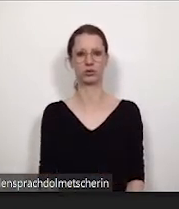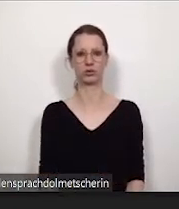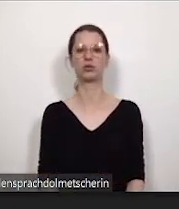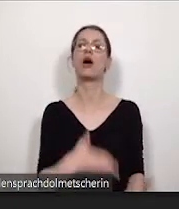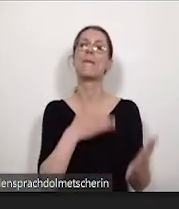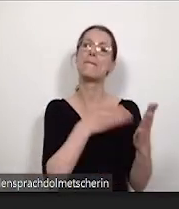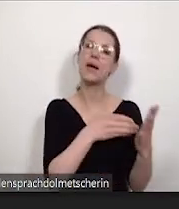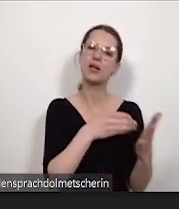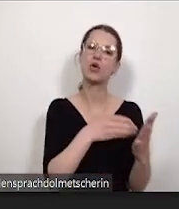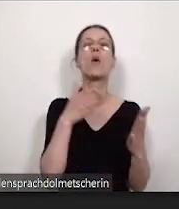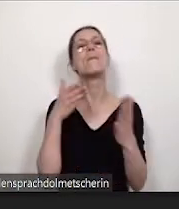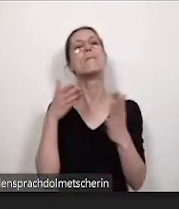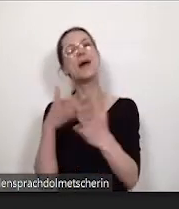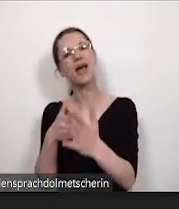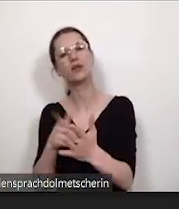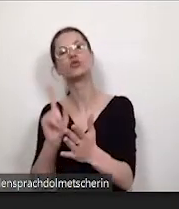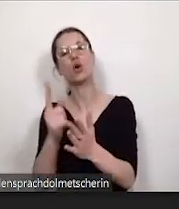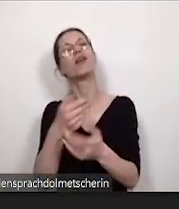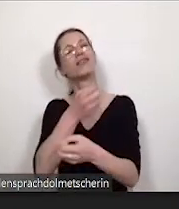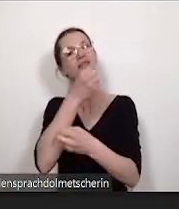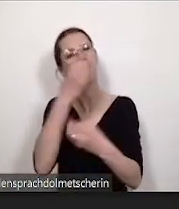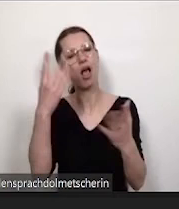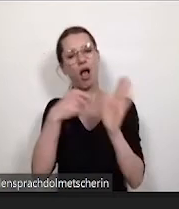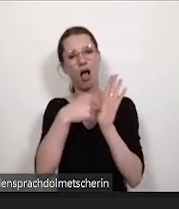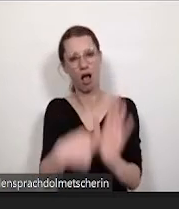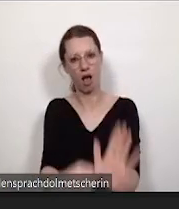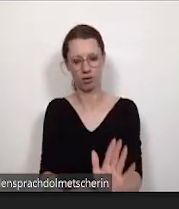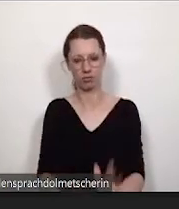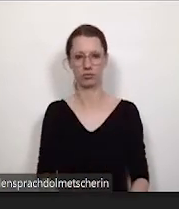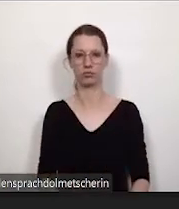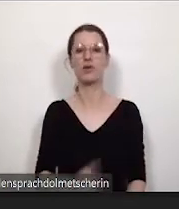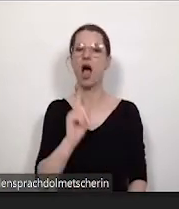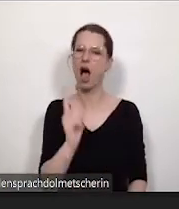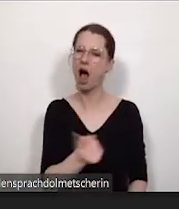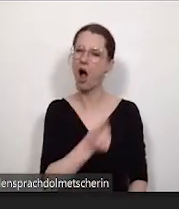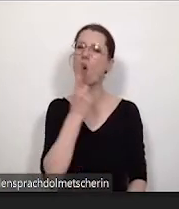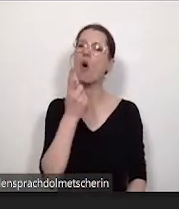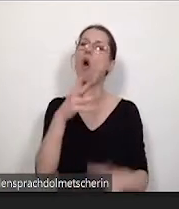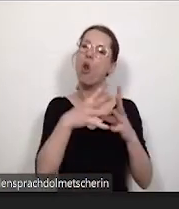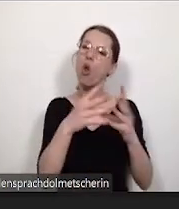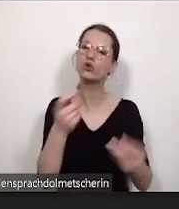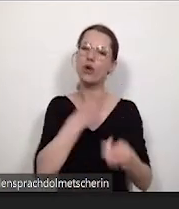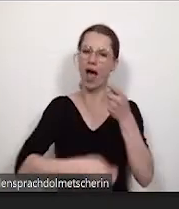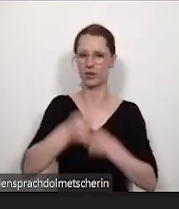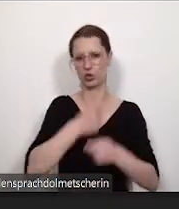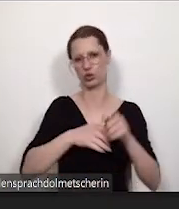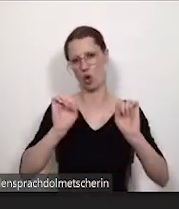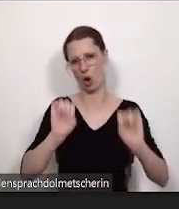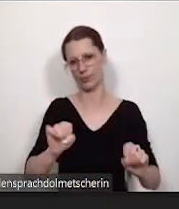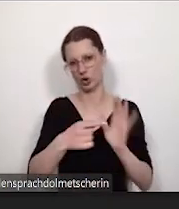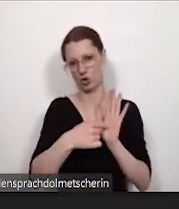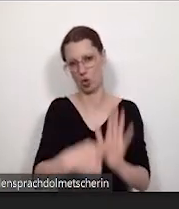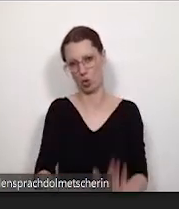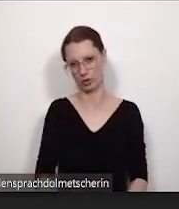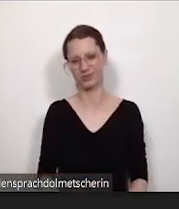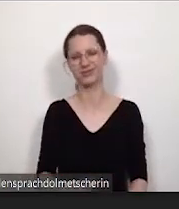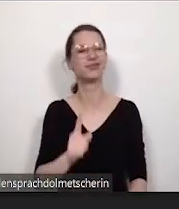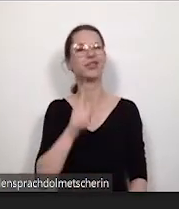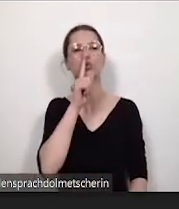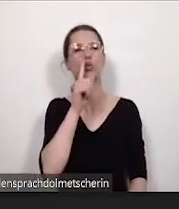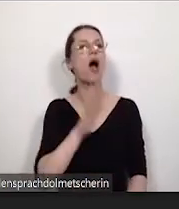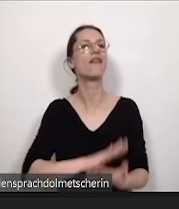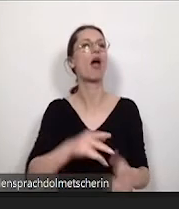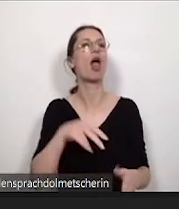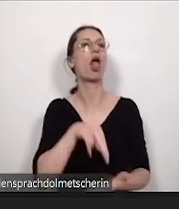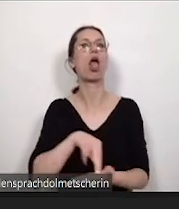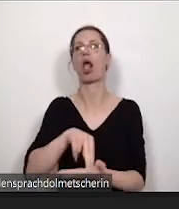Behinderungen und Barrieren aufgezeigt werden. Aber auch mit konstruktiven Lösungen und Handlungsoptionen und nicht nur, dass man ja da davor ist